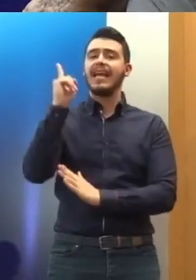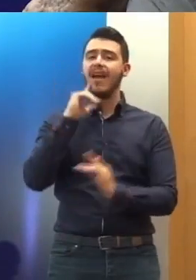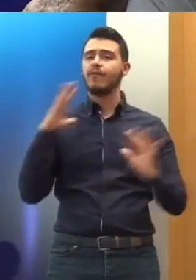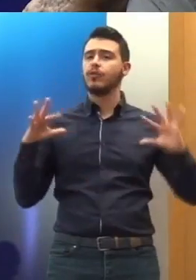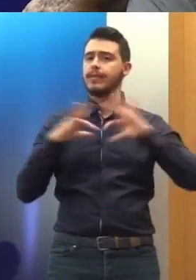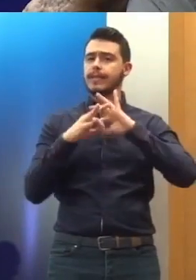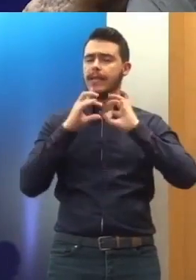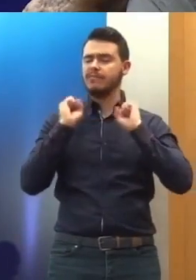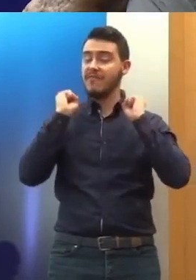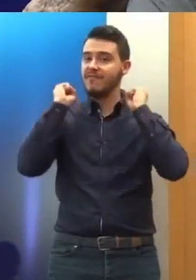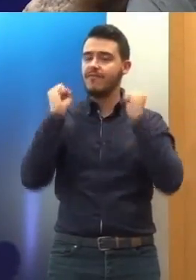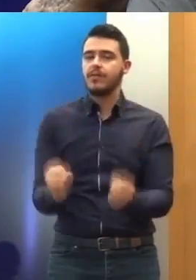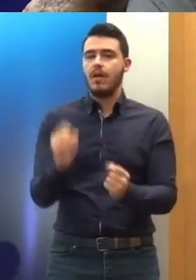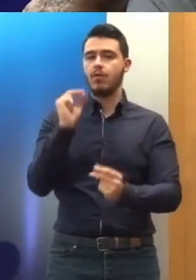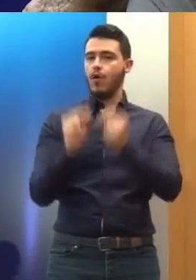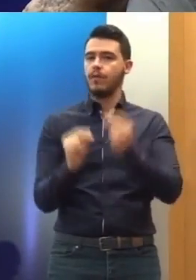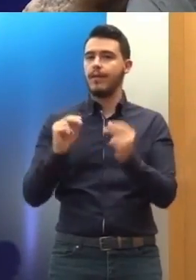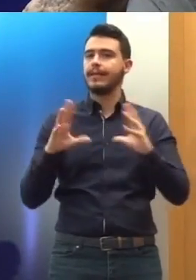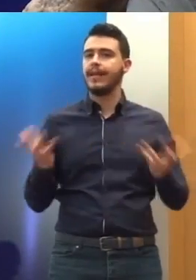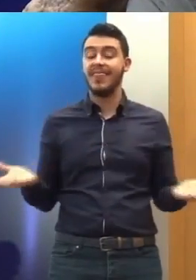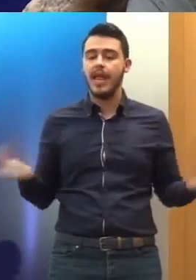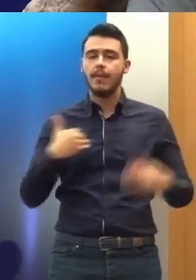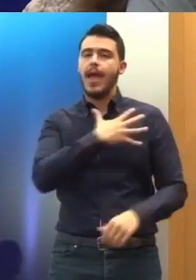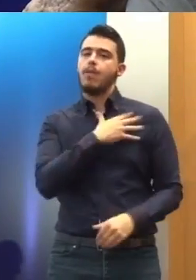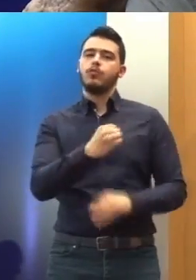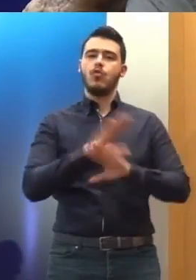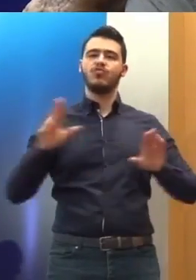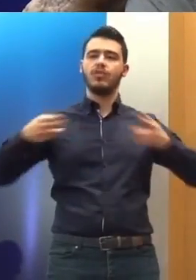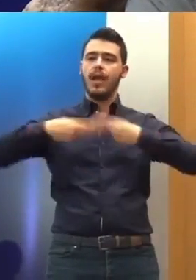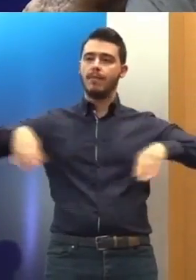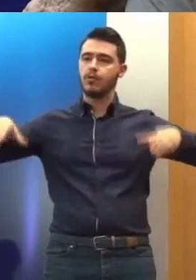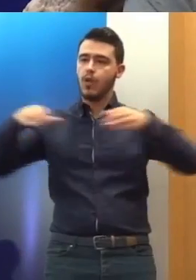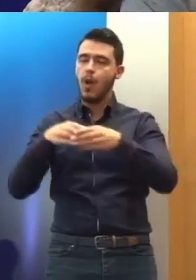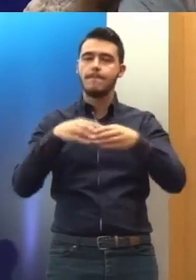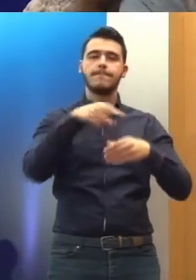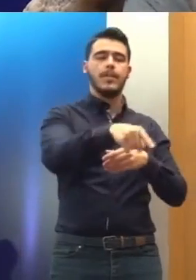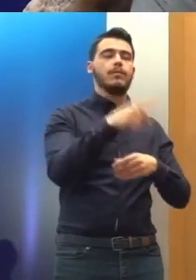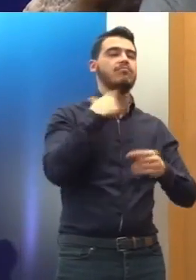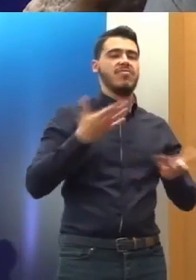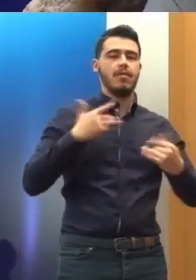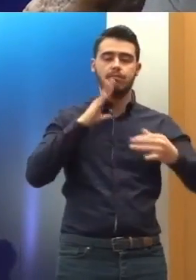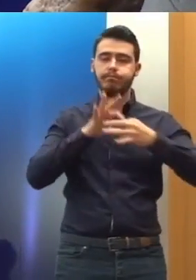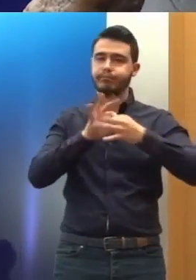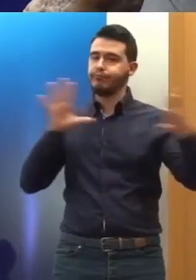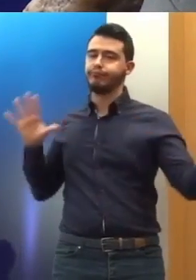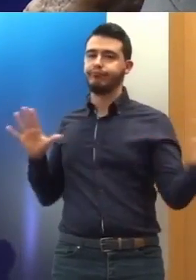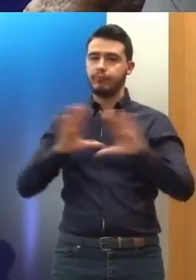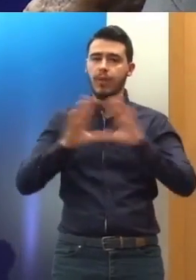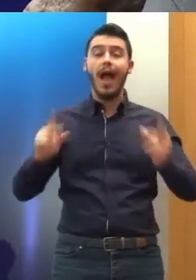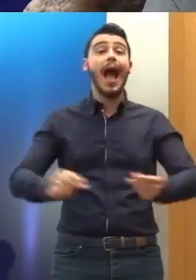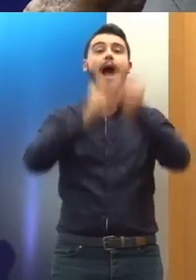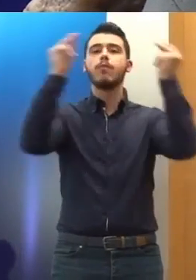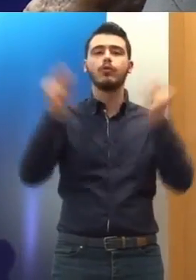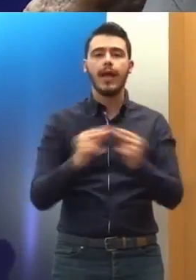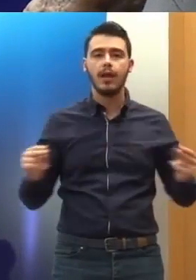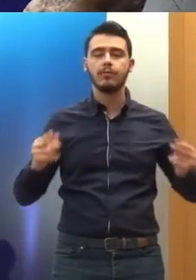ότι η εμπιστοσύνη δεν είναι σε πολύ καλά επίπεδα. Η κατάληξη λοιπόν αυτής της έλλειψης εμπιστοσύνης θα καταλήξει στην